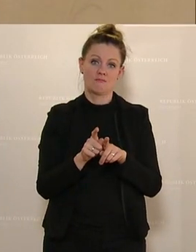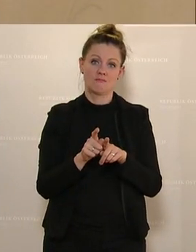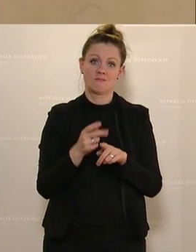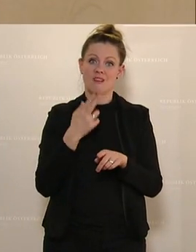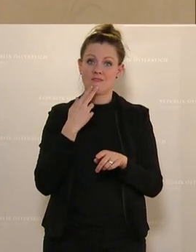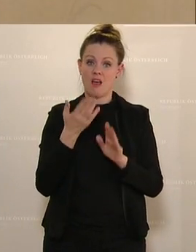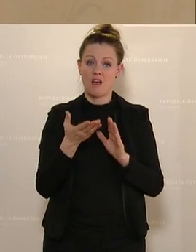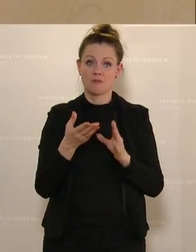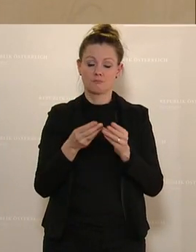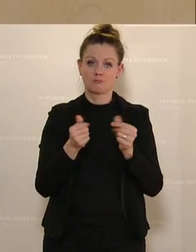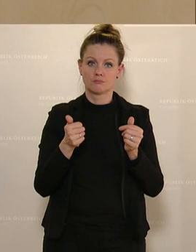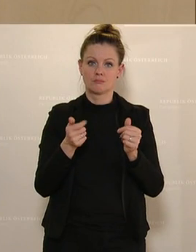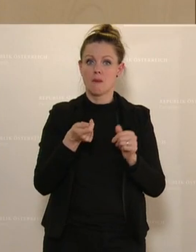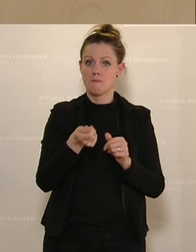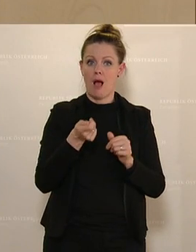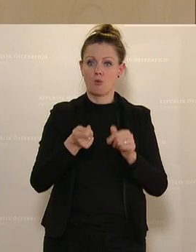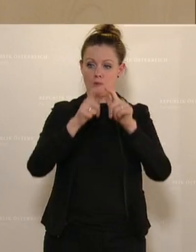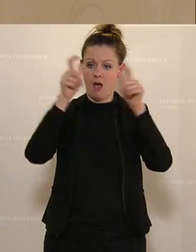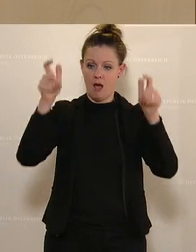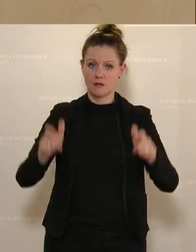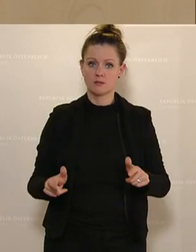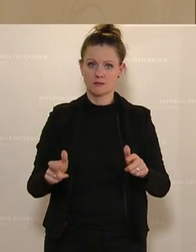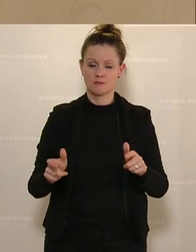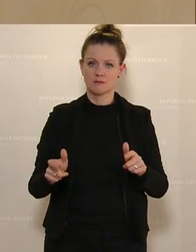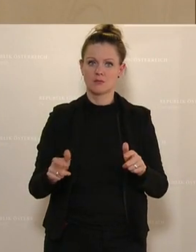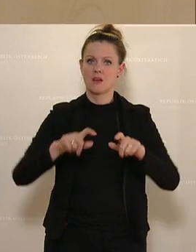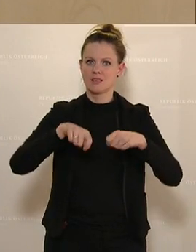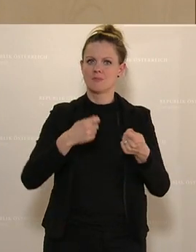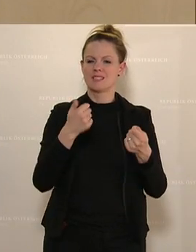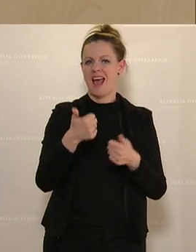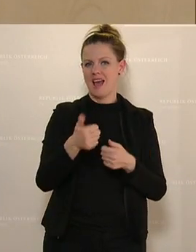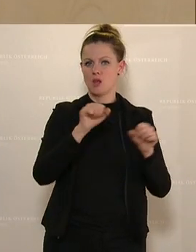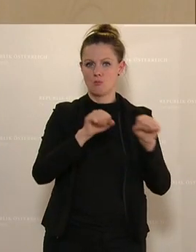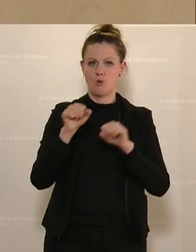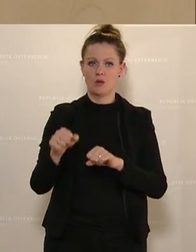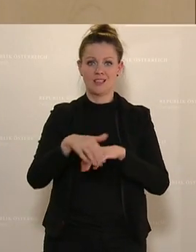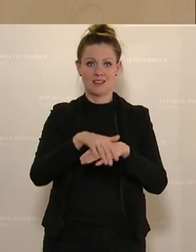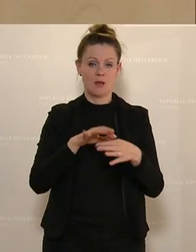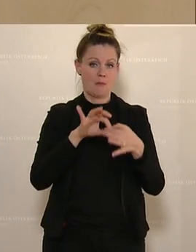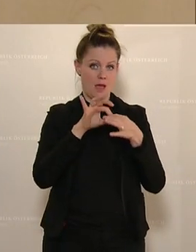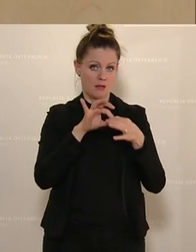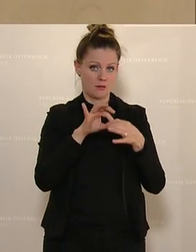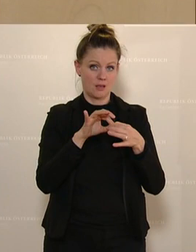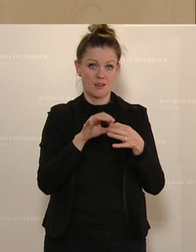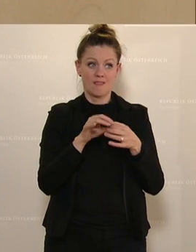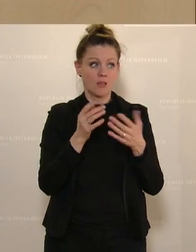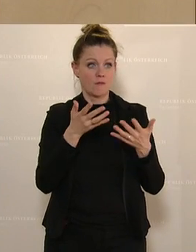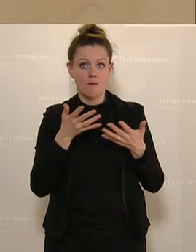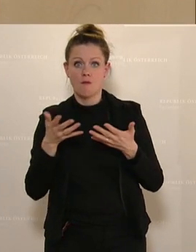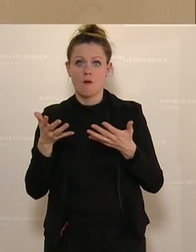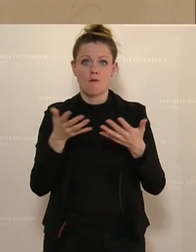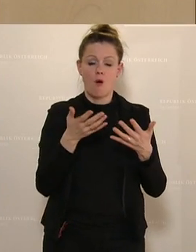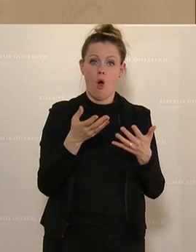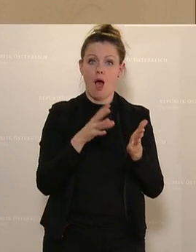Bankomat. Und dann gibt es eine Möglichkeit in vielen Gemeinden, um noch zu seinem Bargeld zu